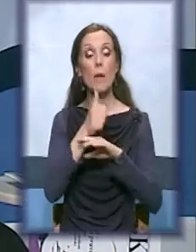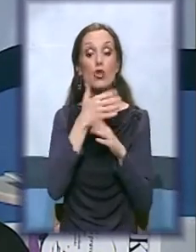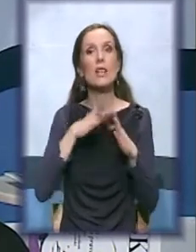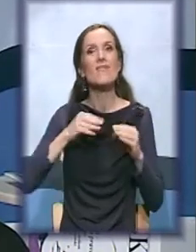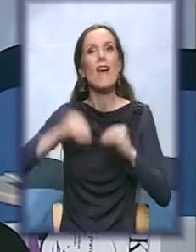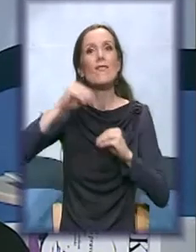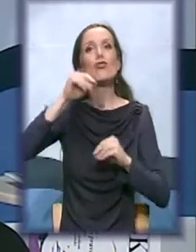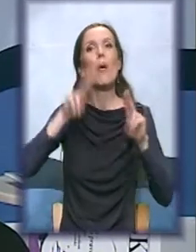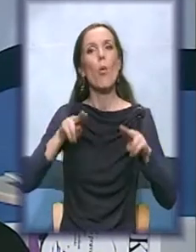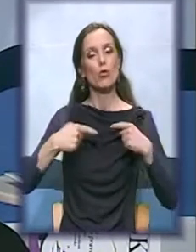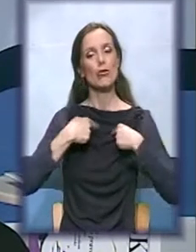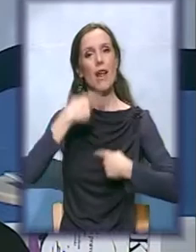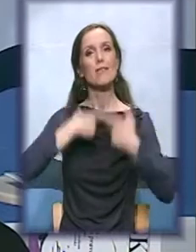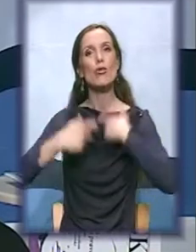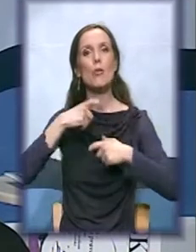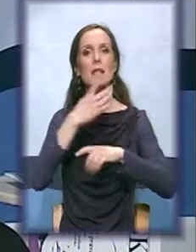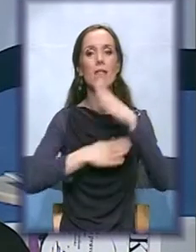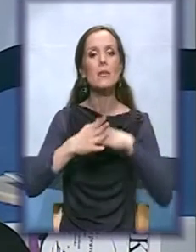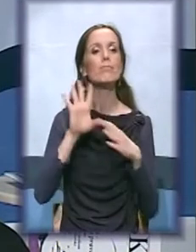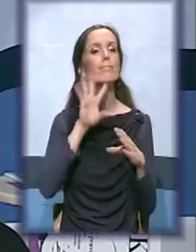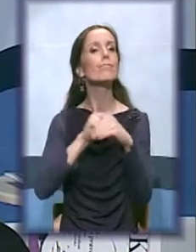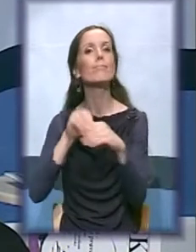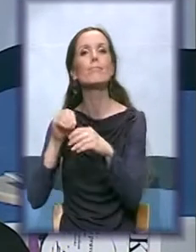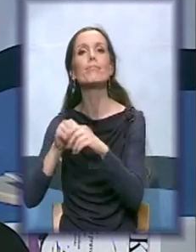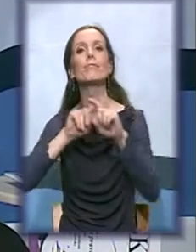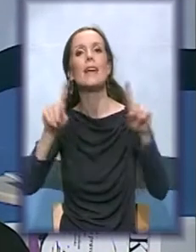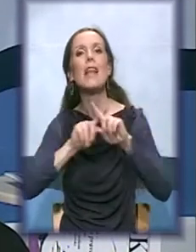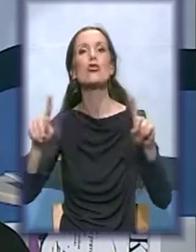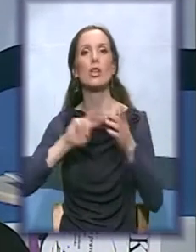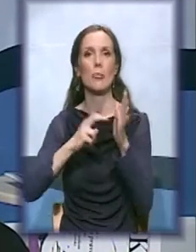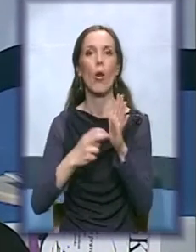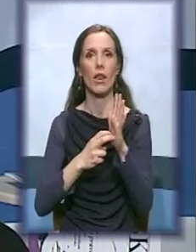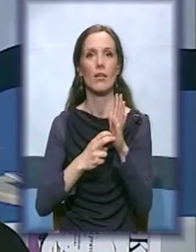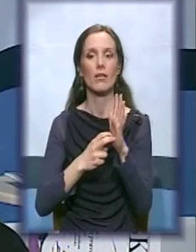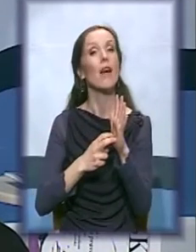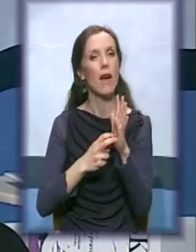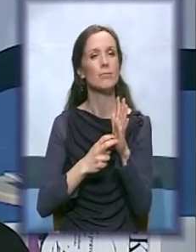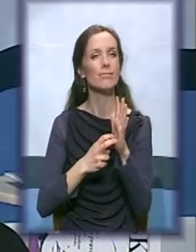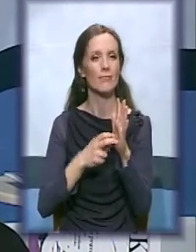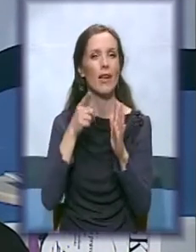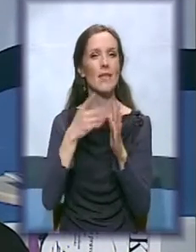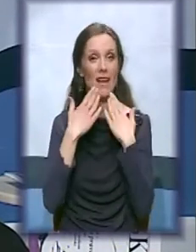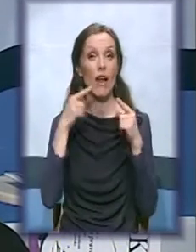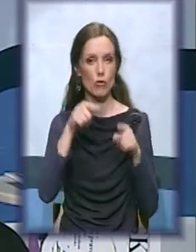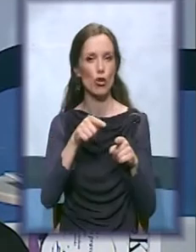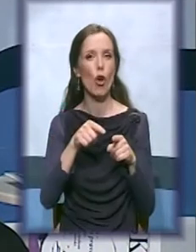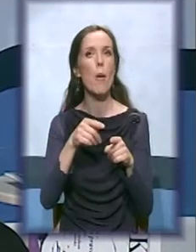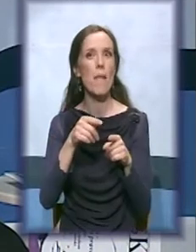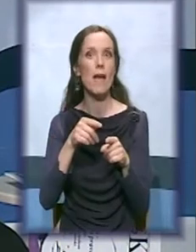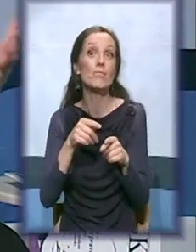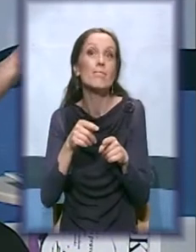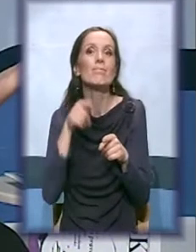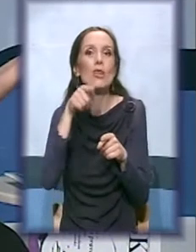invaliditetom da učestvujemo u kreiranju različitih politika je doprinala i tome da se ubrzaju različita rešavanja